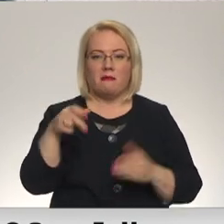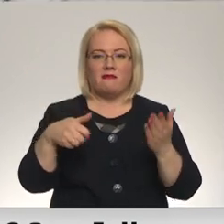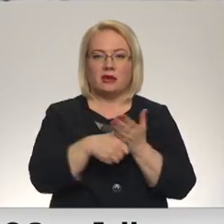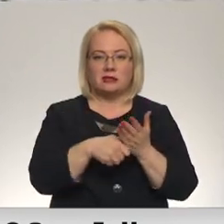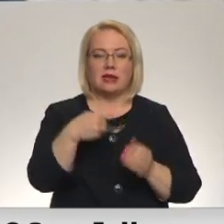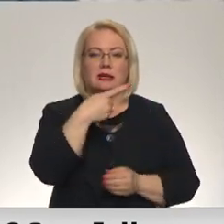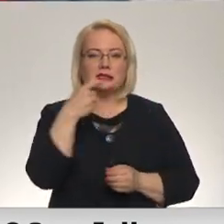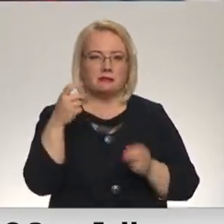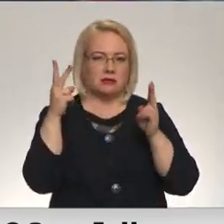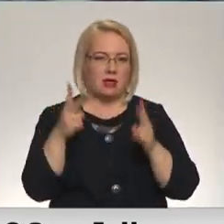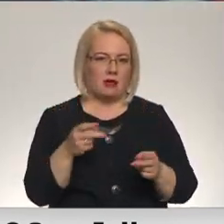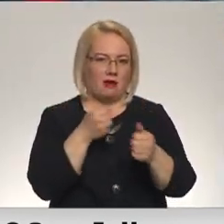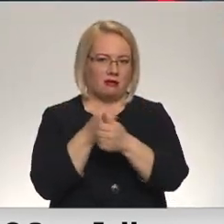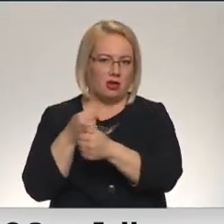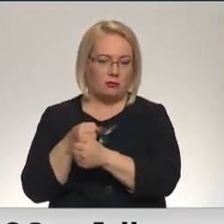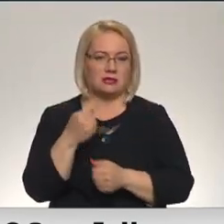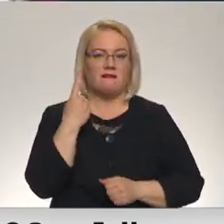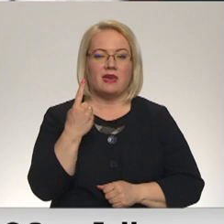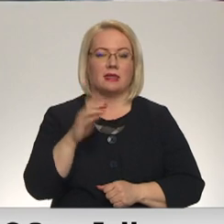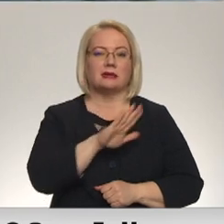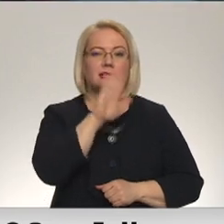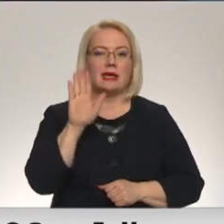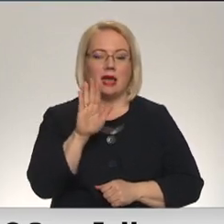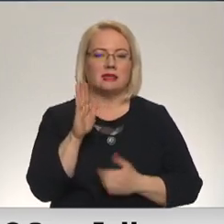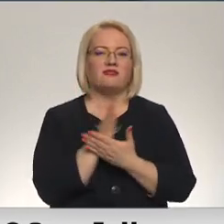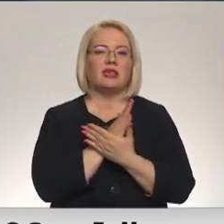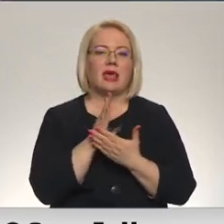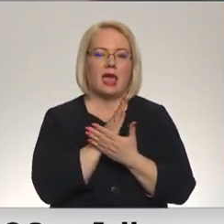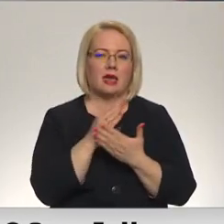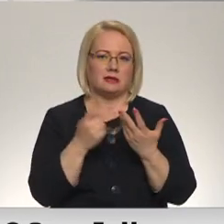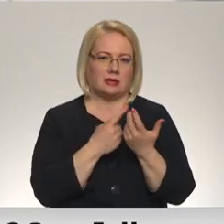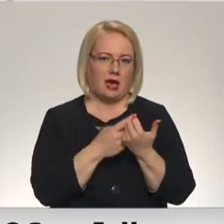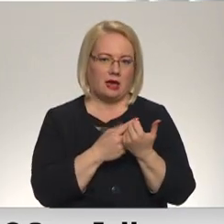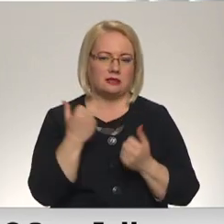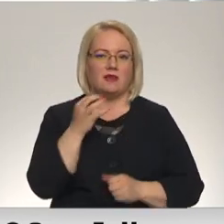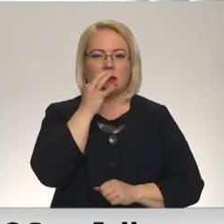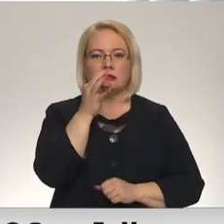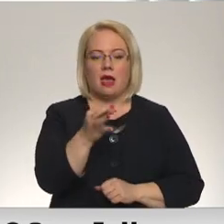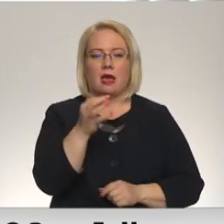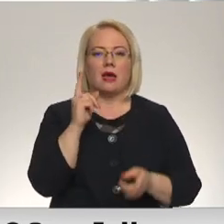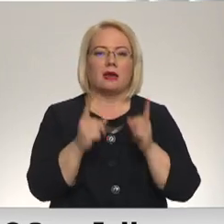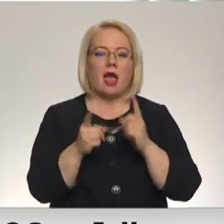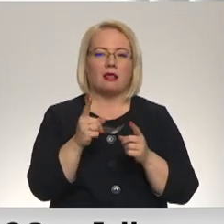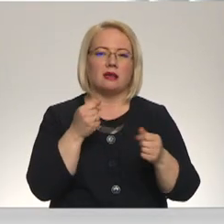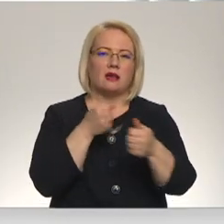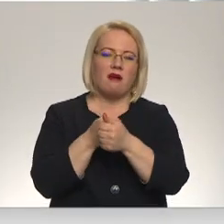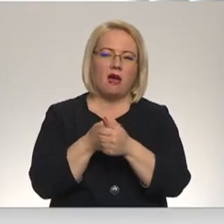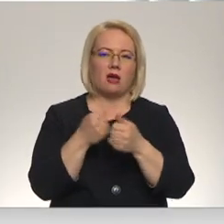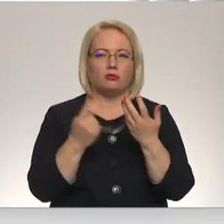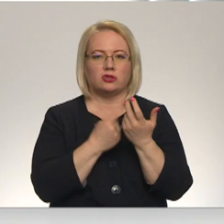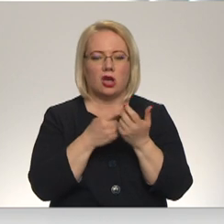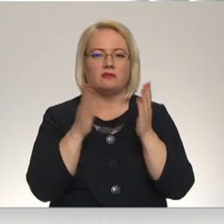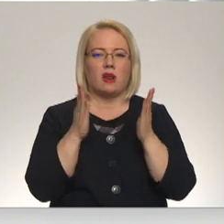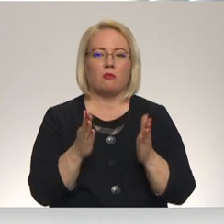500 negadījumi, kas ir vienas dienaktas vidējais negadījumu skaidrs. Jāsaka, ka reālais negadījums skaidrs varētu būt patiesībā